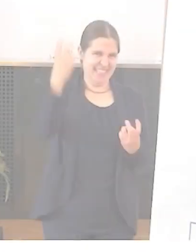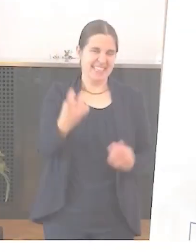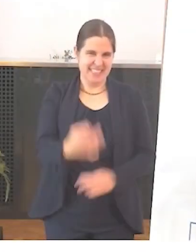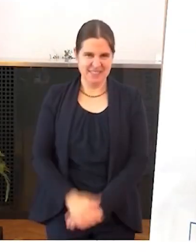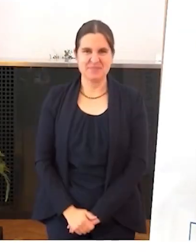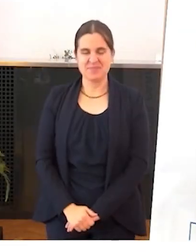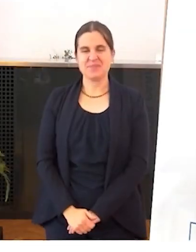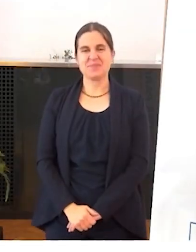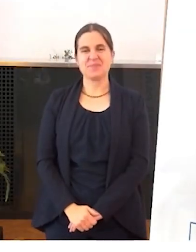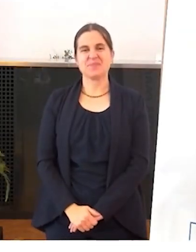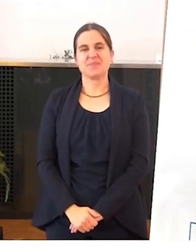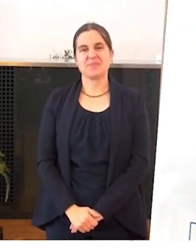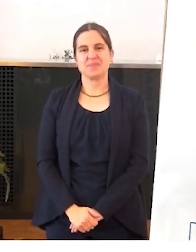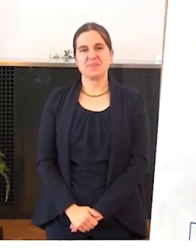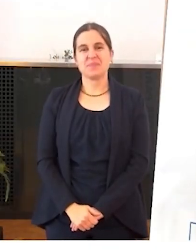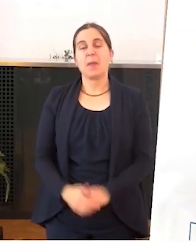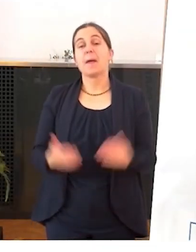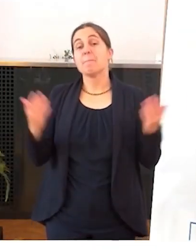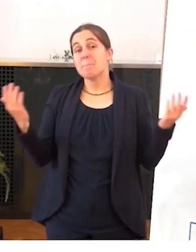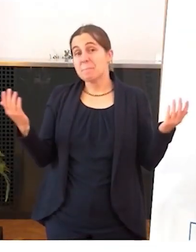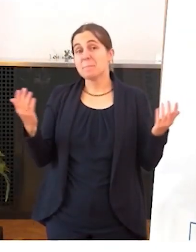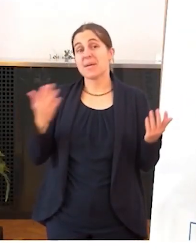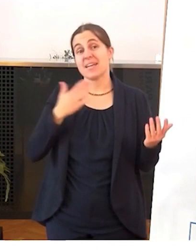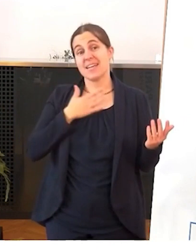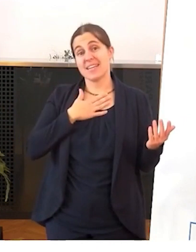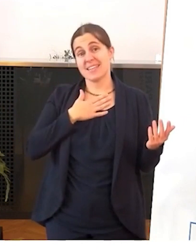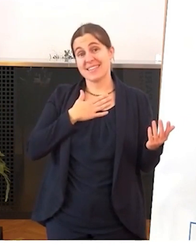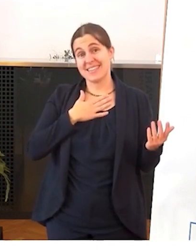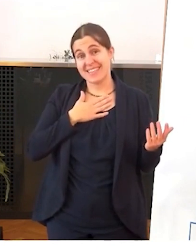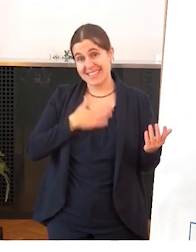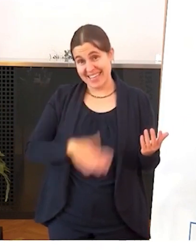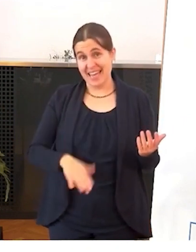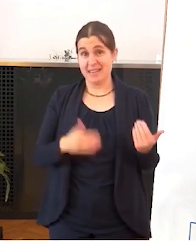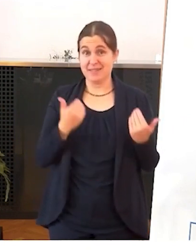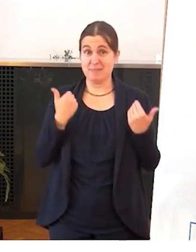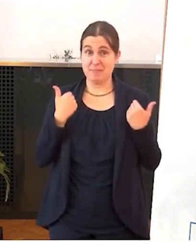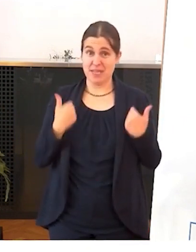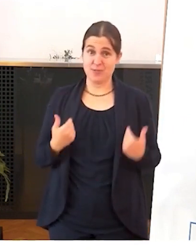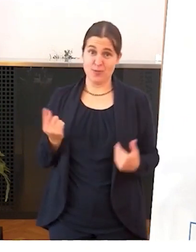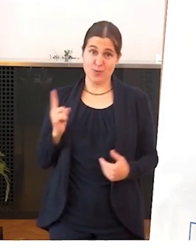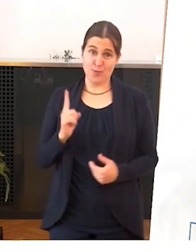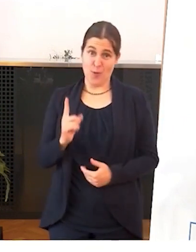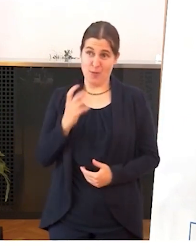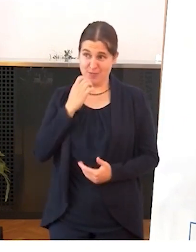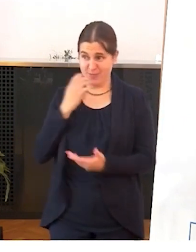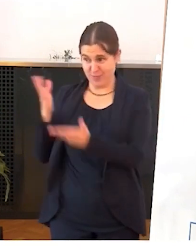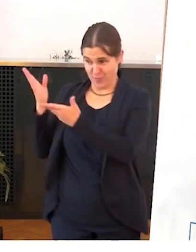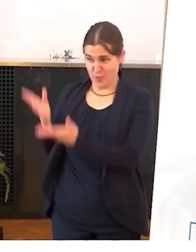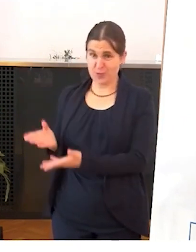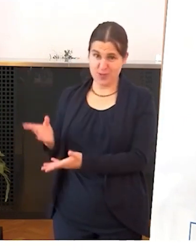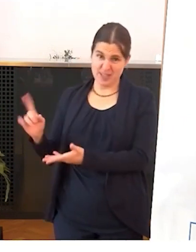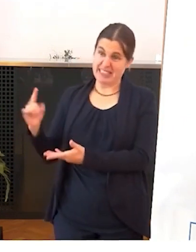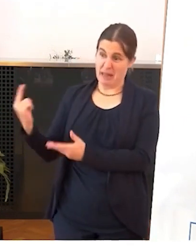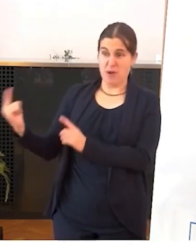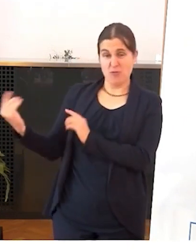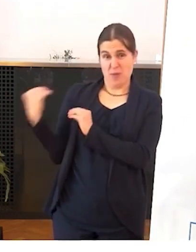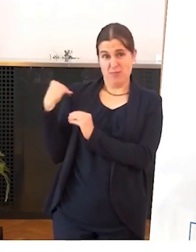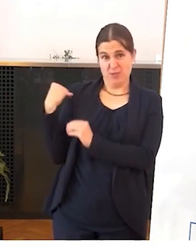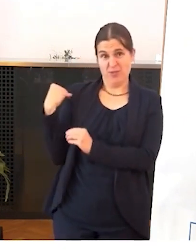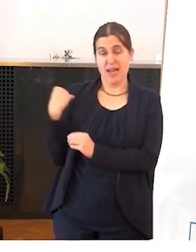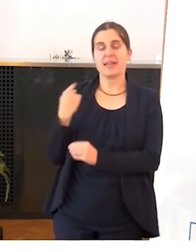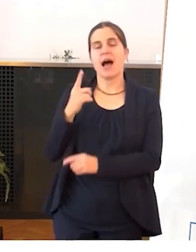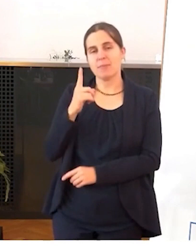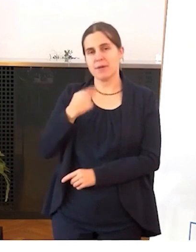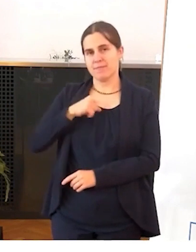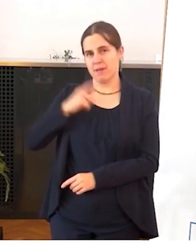Meine Damen und Herren, er wäre gerne persönlich heute bei uns gewesen, das hätte er uns auch noch mal selbst gesagt. Wir verstehen